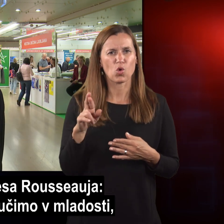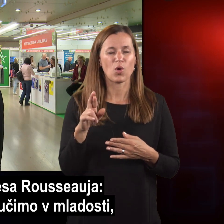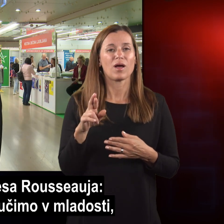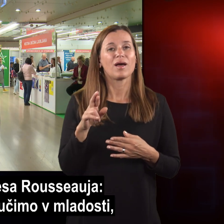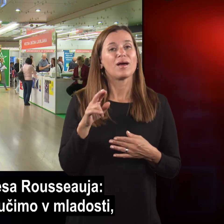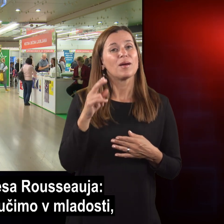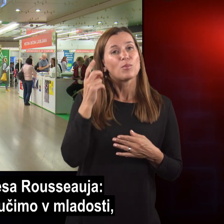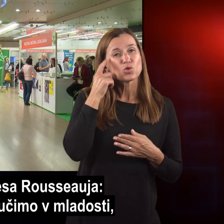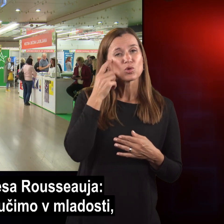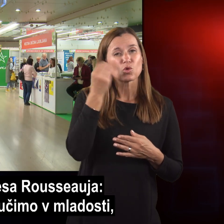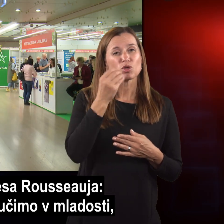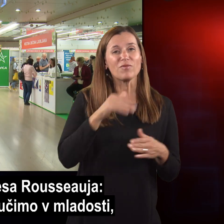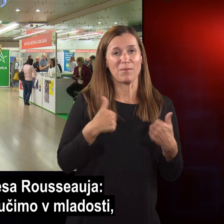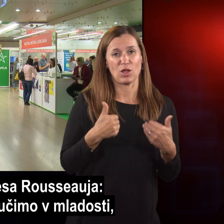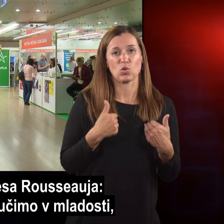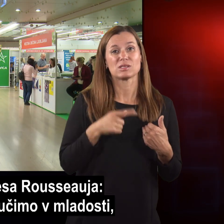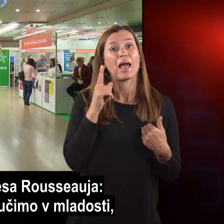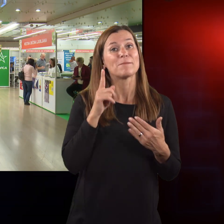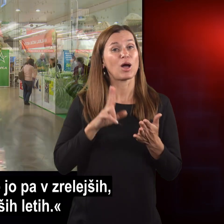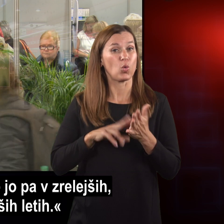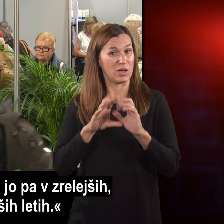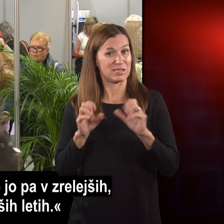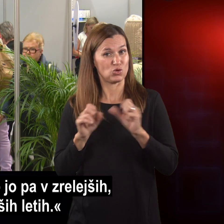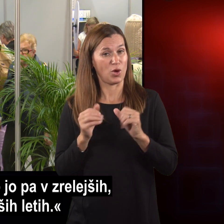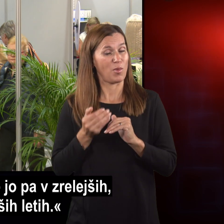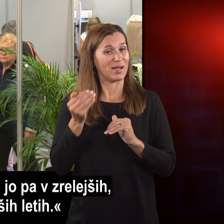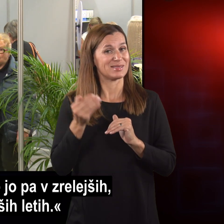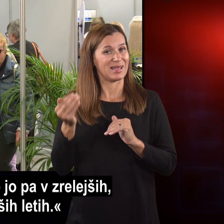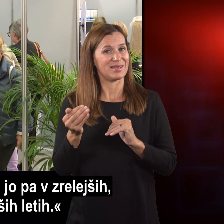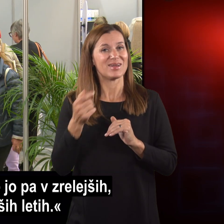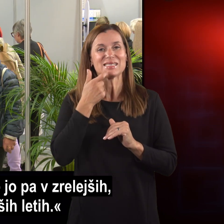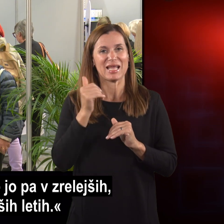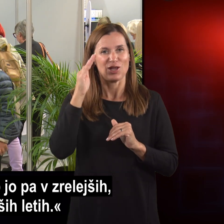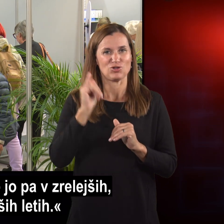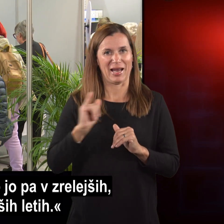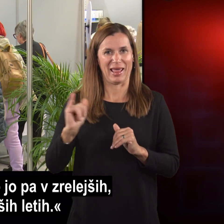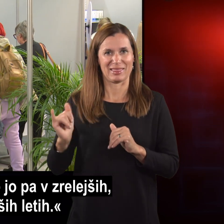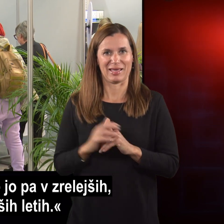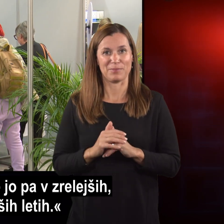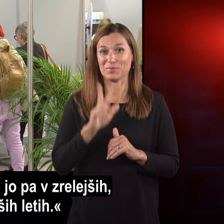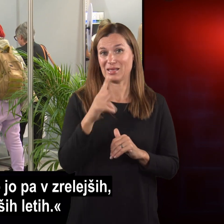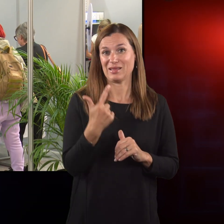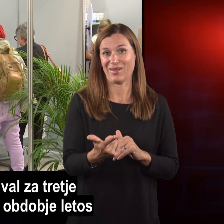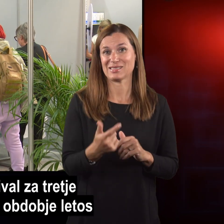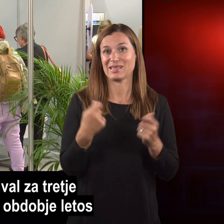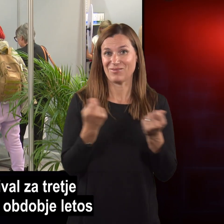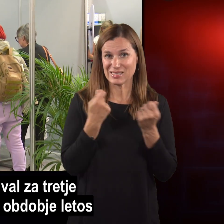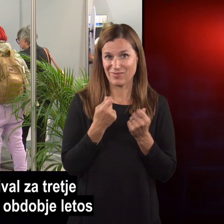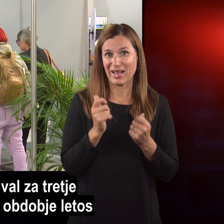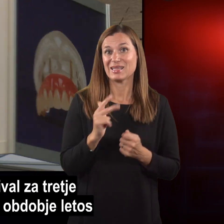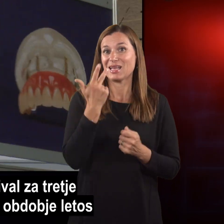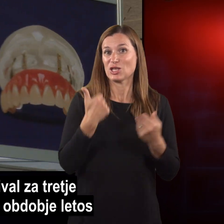Modrosti se učimo mladosti, ampak urisničujemo jo v zrelejših, starejših letih. 23.